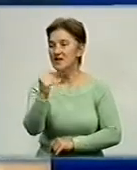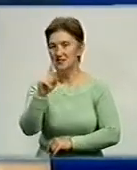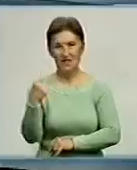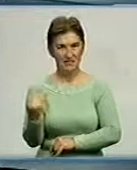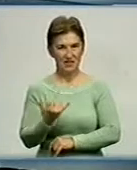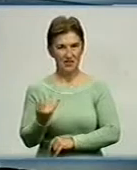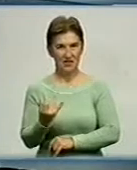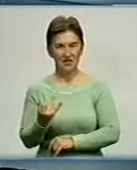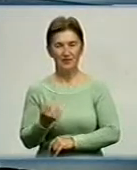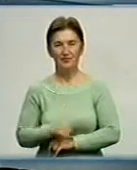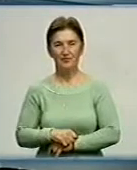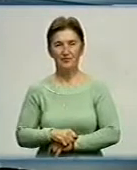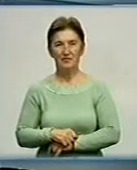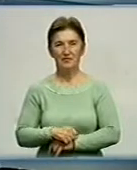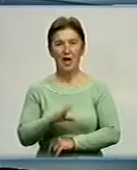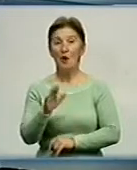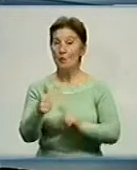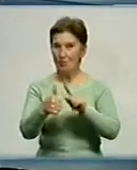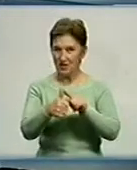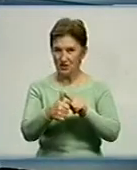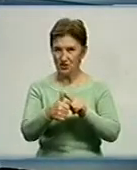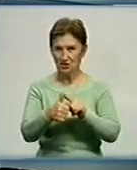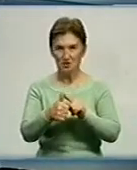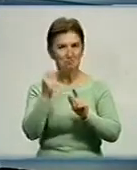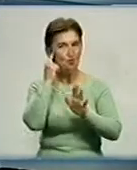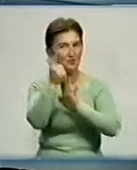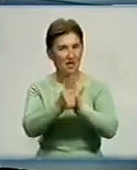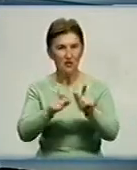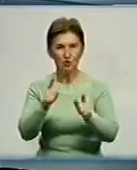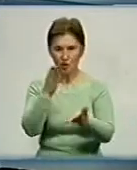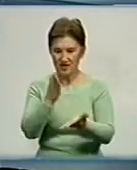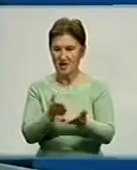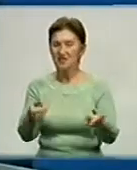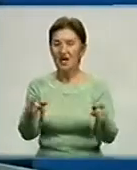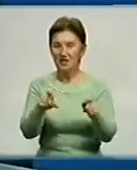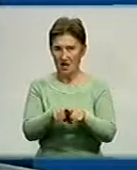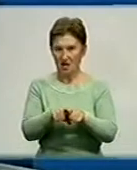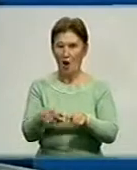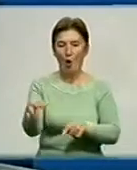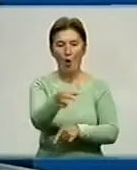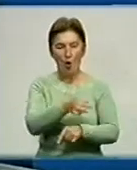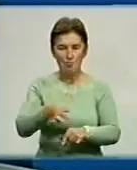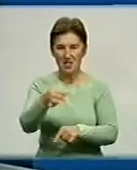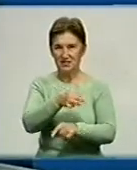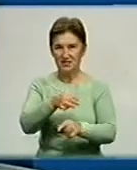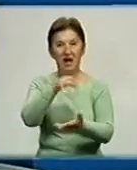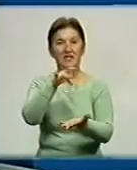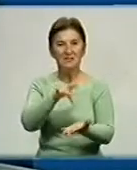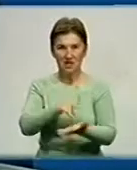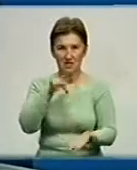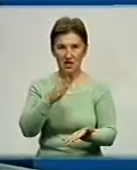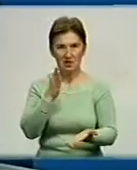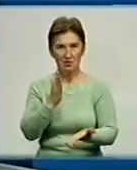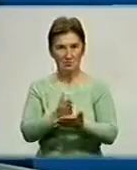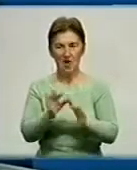інформації? Ну, по-перше, що є така область, і яка центральна область України, яка має чудові